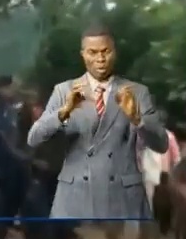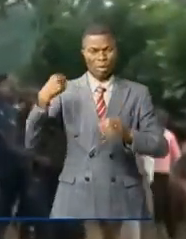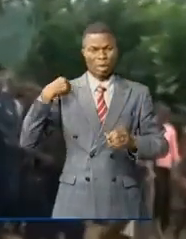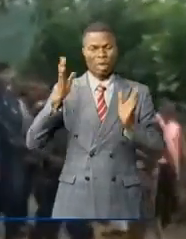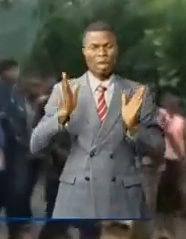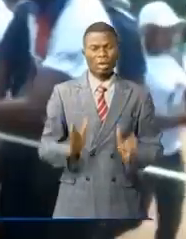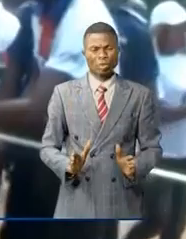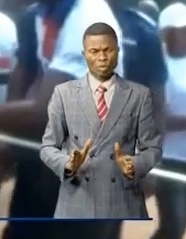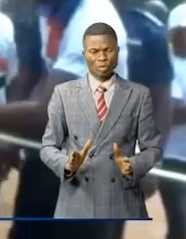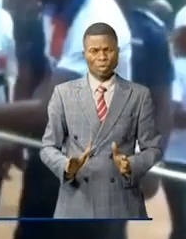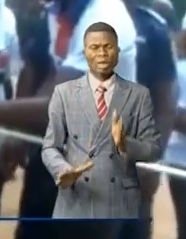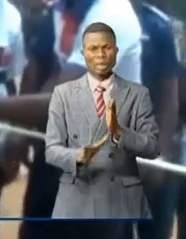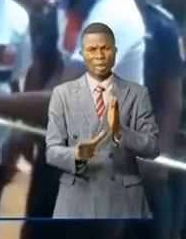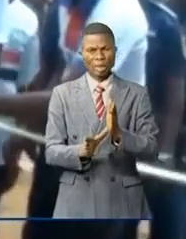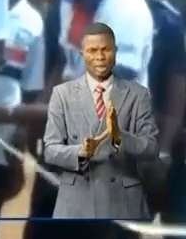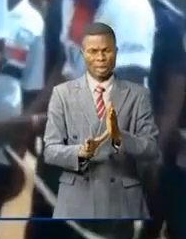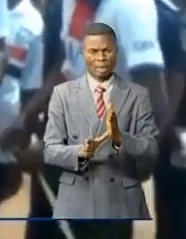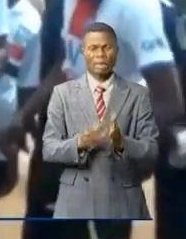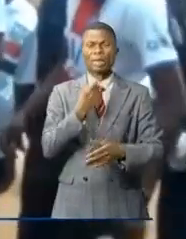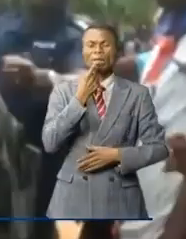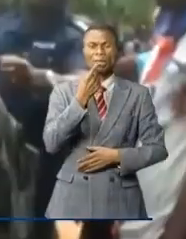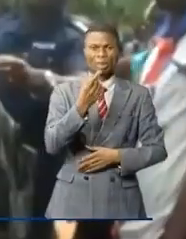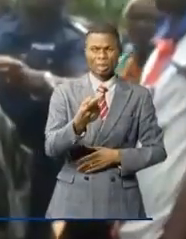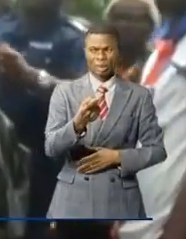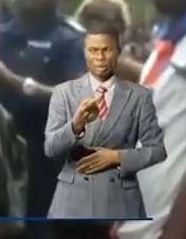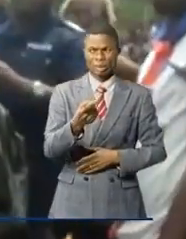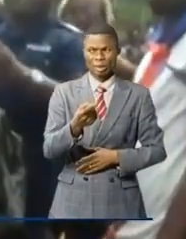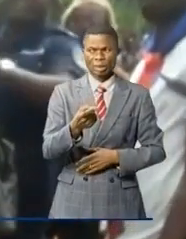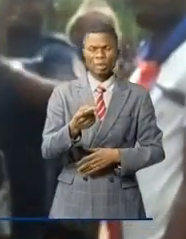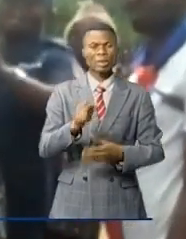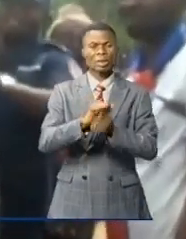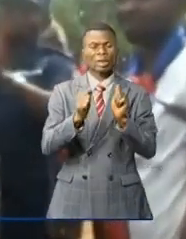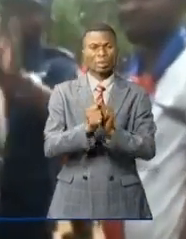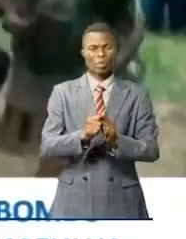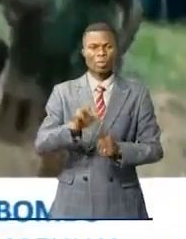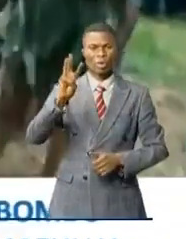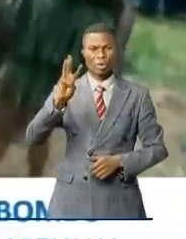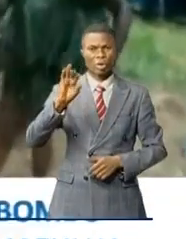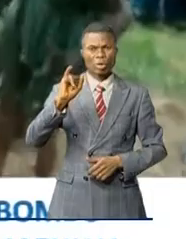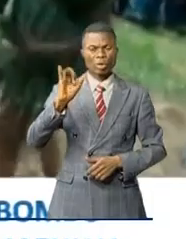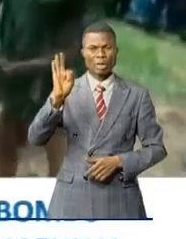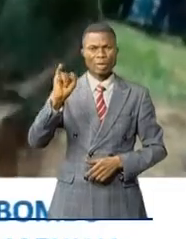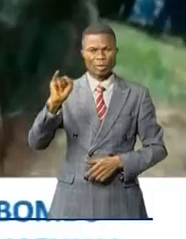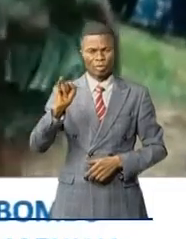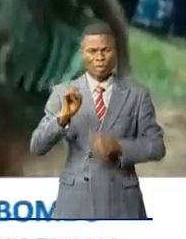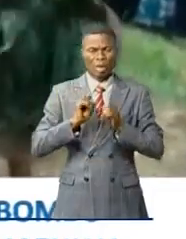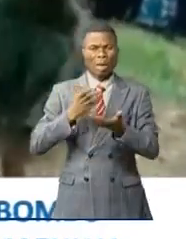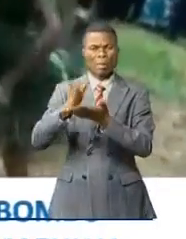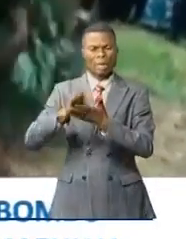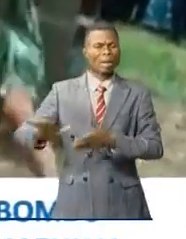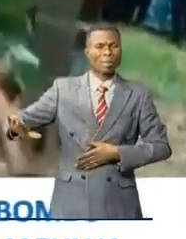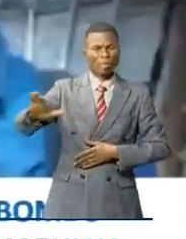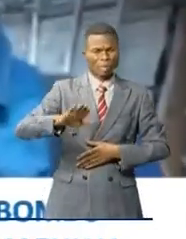gouverneur internaire a inauguré à Bosomodanda une antenne du réseau Wi-Fi qui va s'étendre à travers tout le territoire